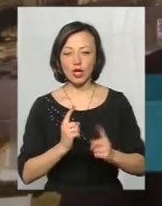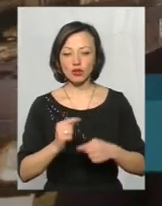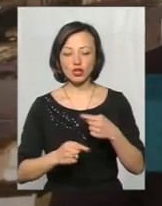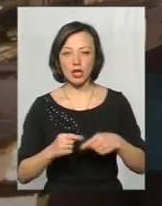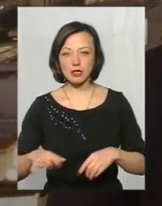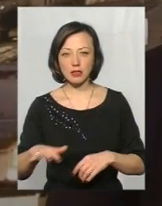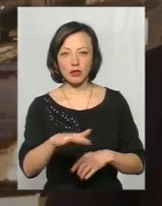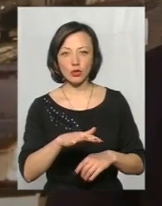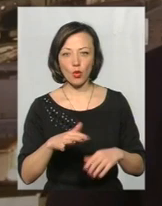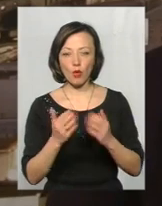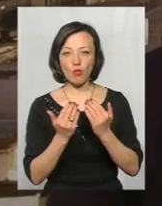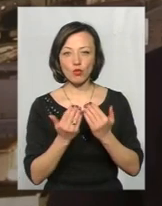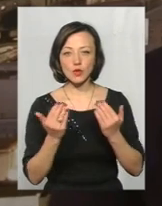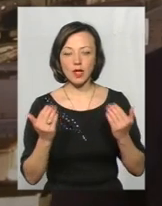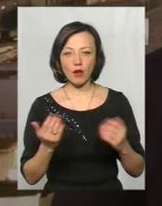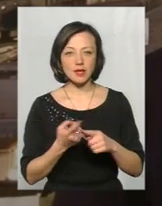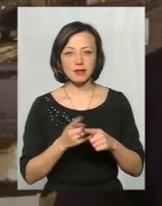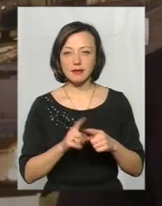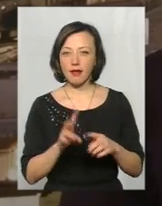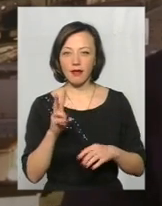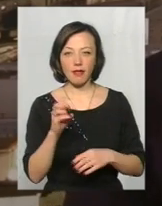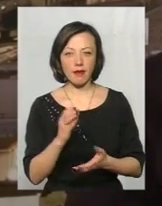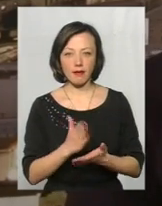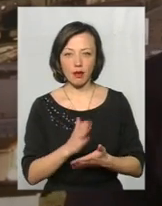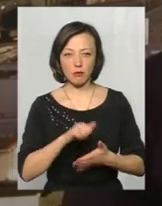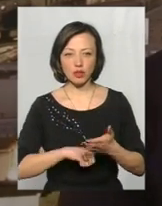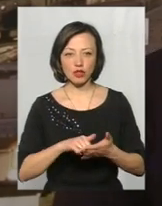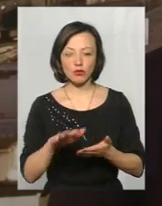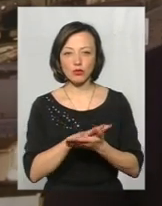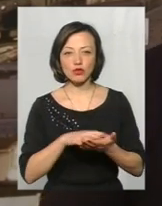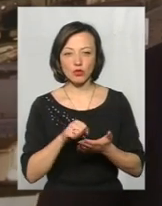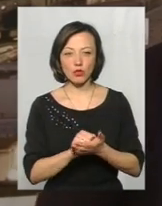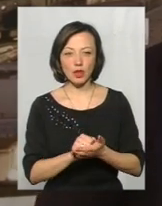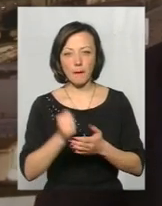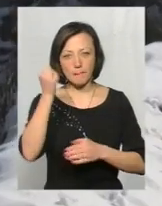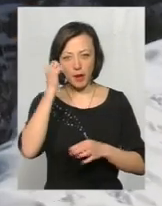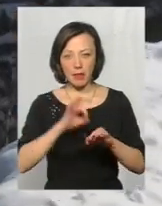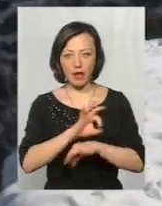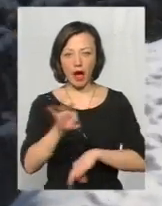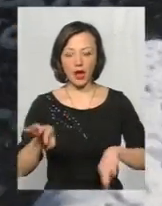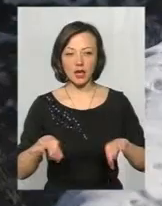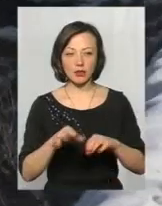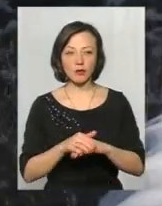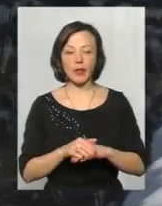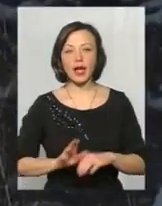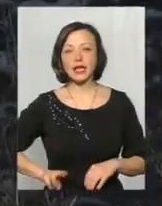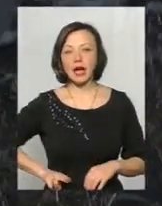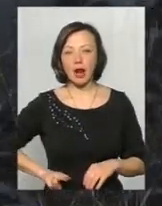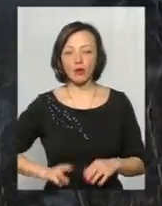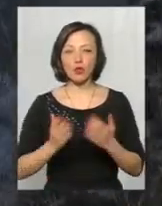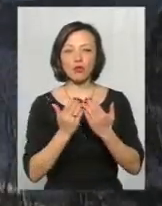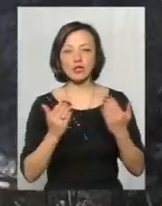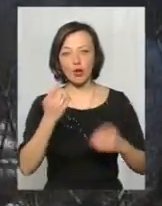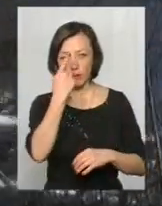музею. Абсолютно це не є причиною пошкодження пам'ятки архітектури. Директор історичного музею також